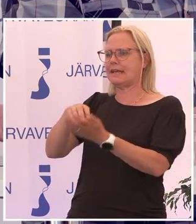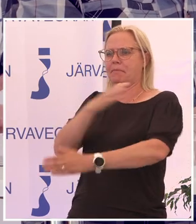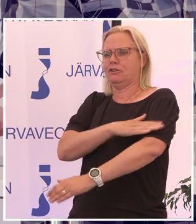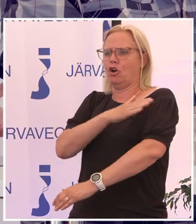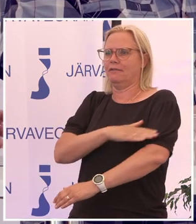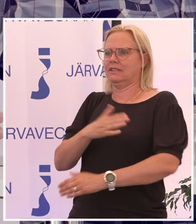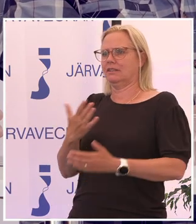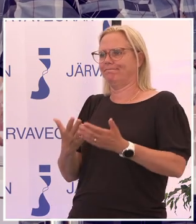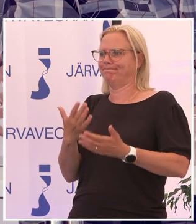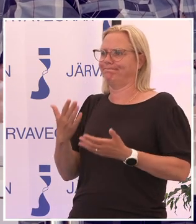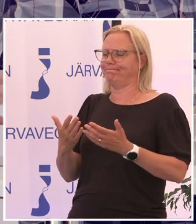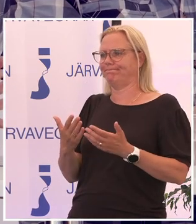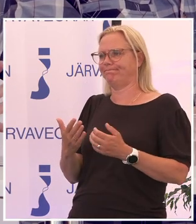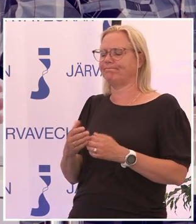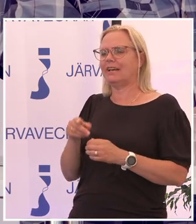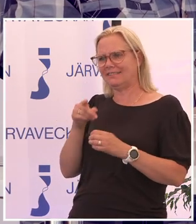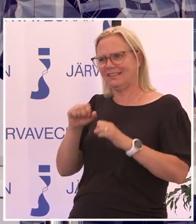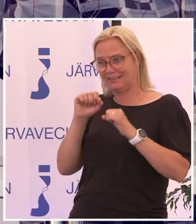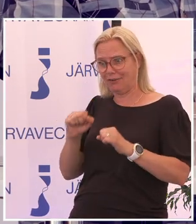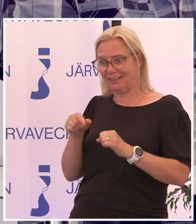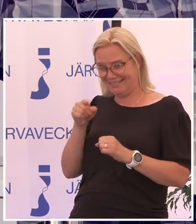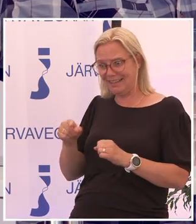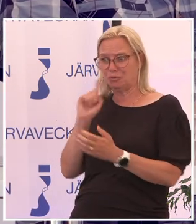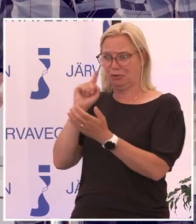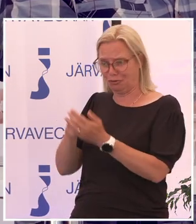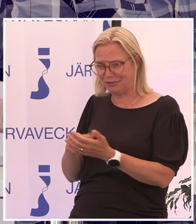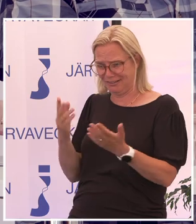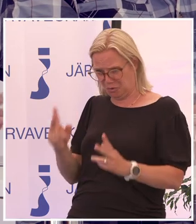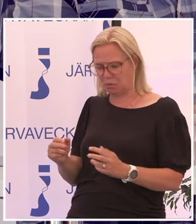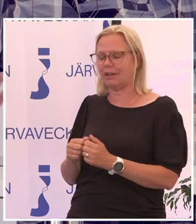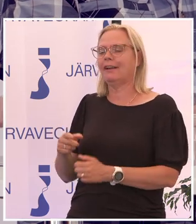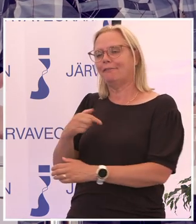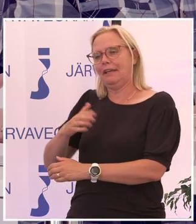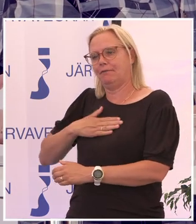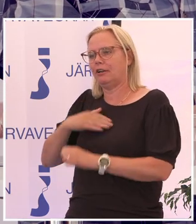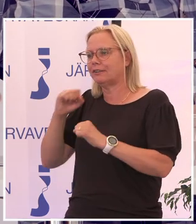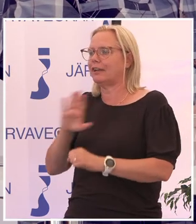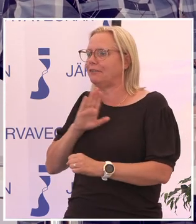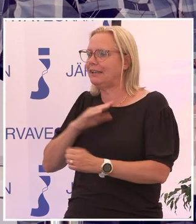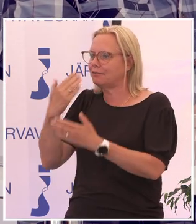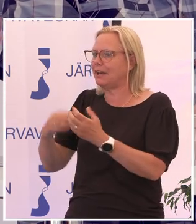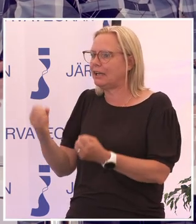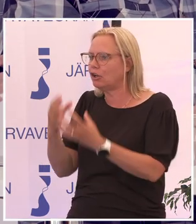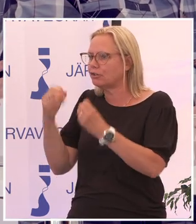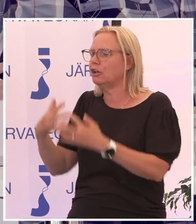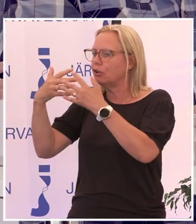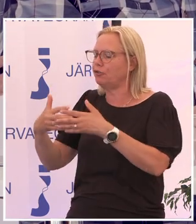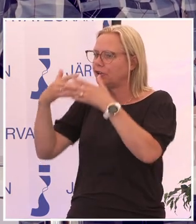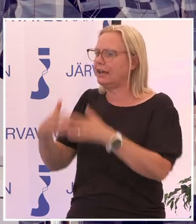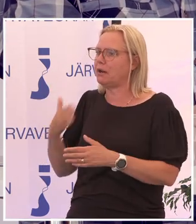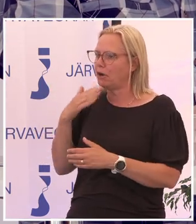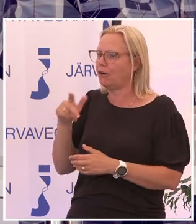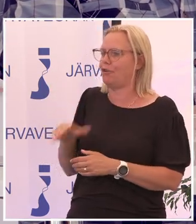att det ska vara det som är meningen utan vi vill ju snarare att det ska finnas lösningar som funkar för den breda